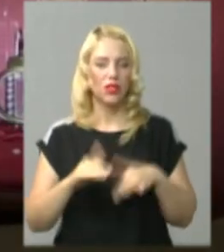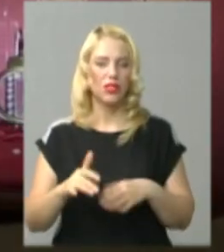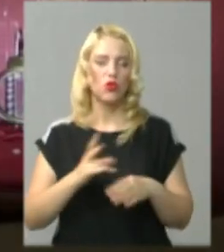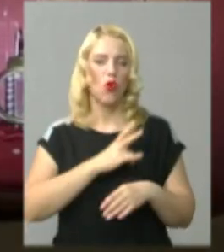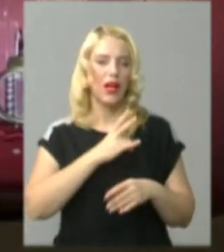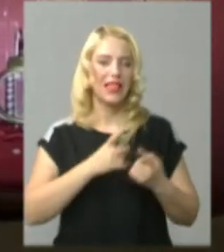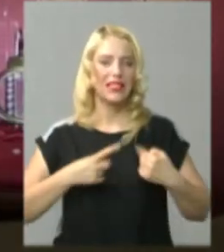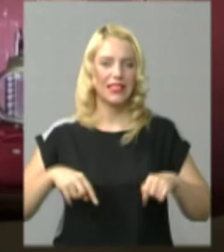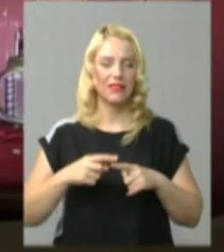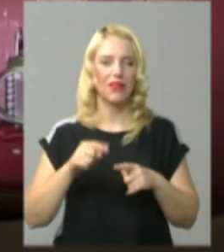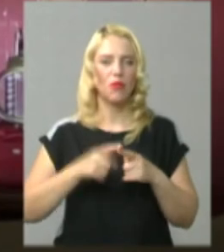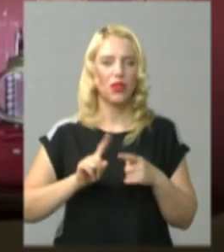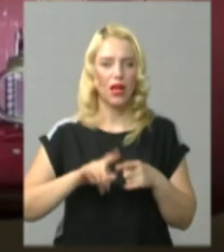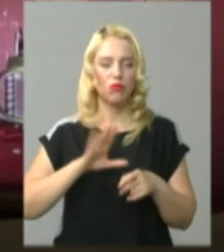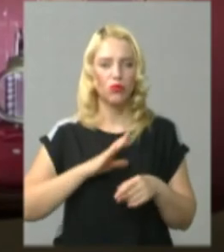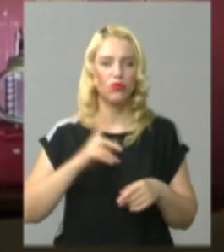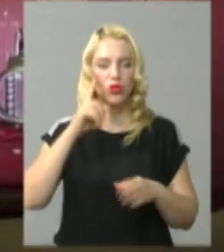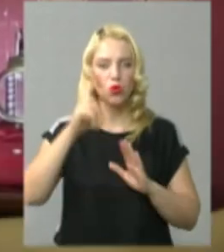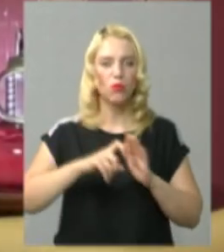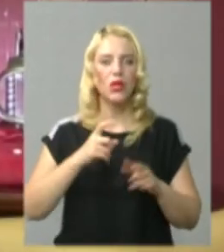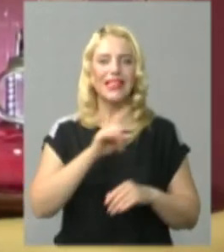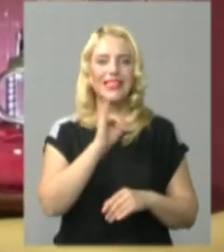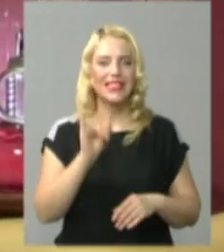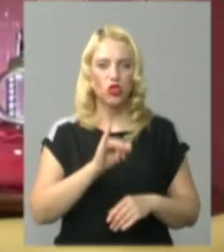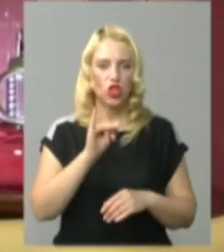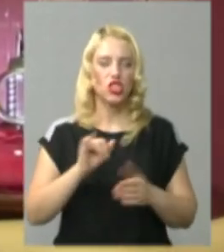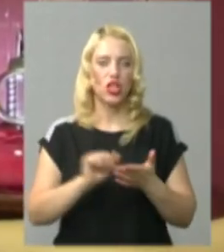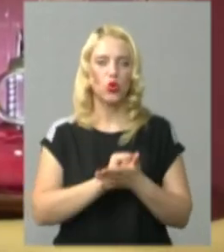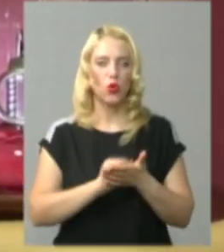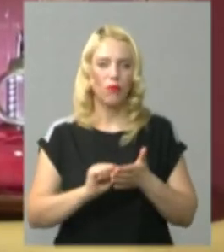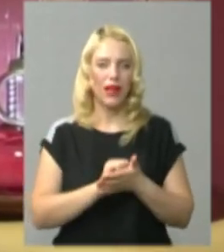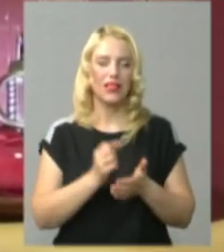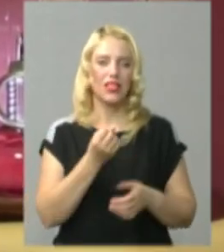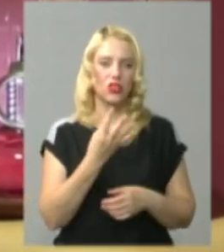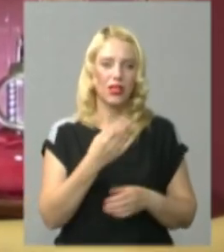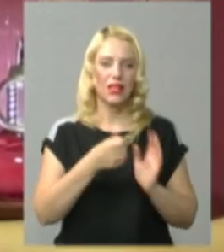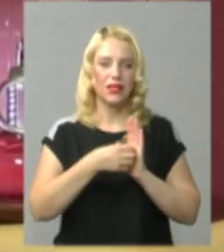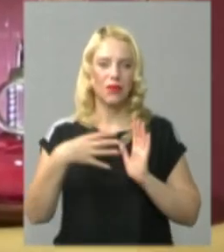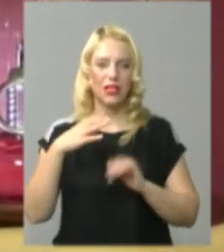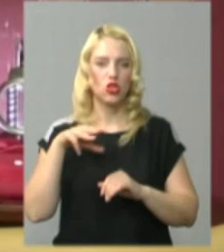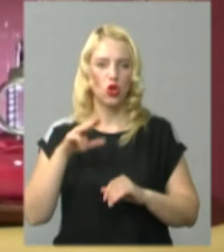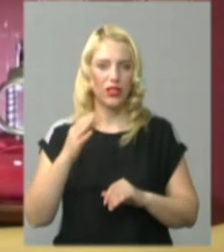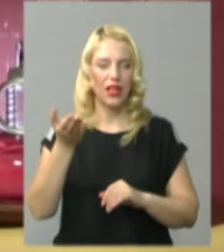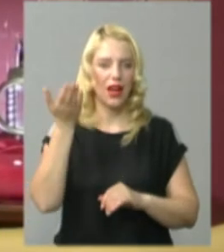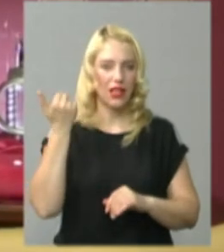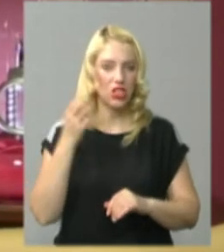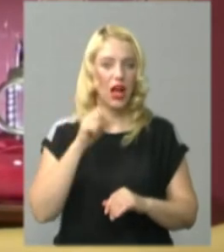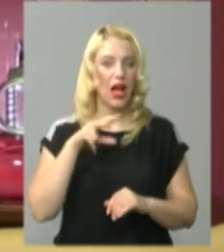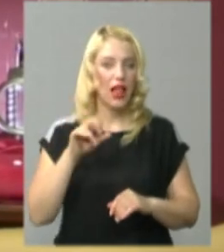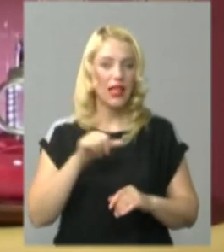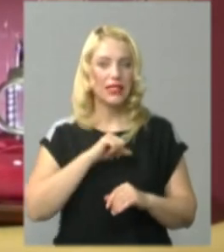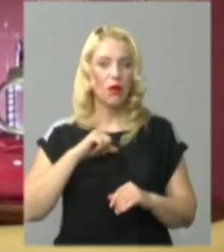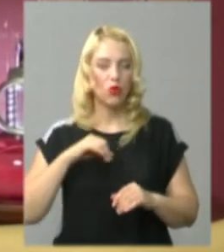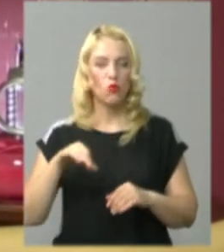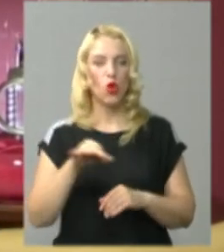відомо з історичних документів 14-15 століття і раніше. Але саму